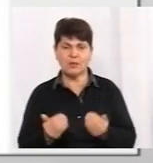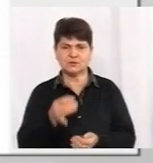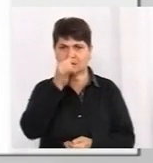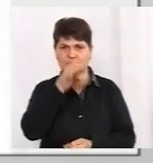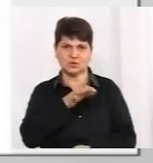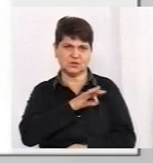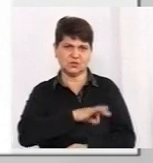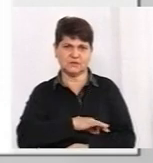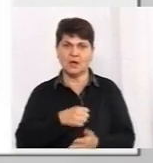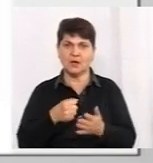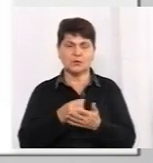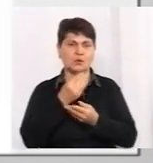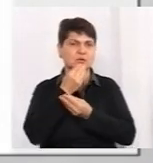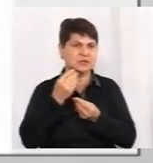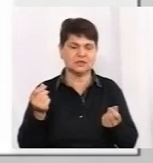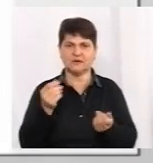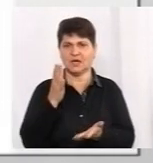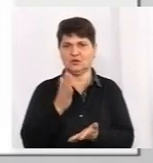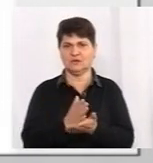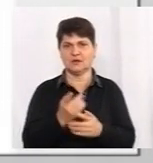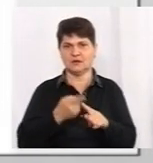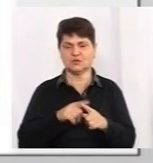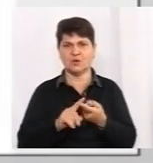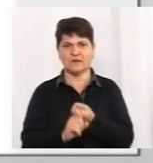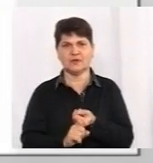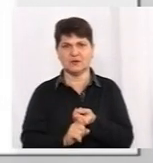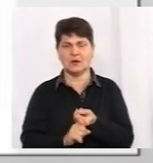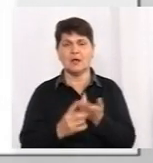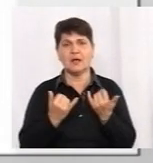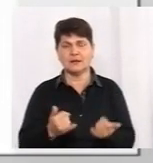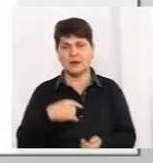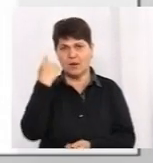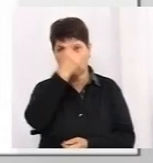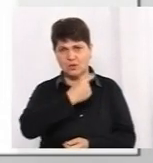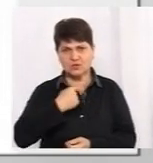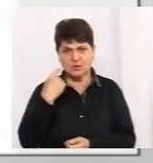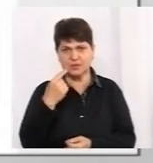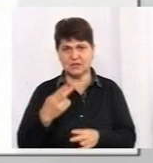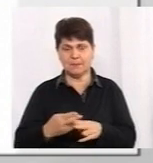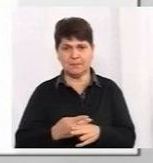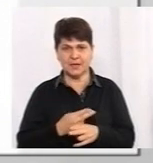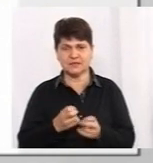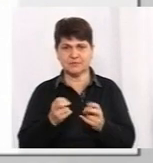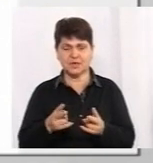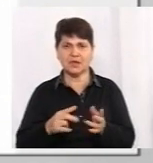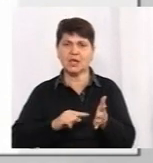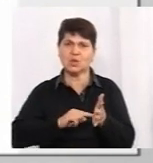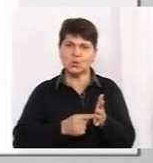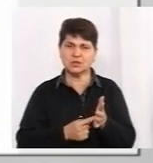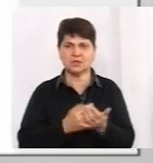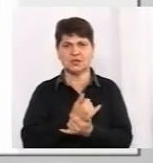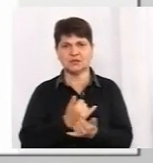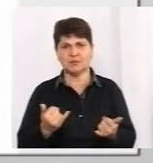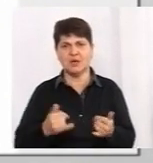застосовувати до зникнення існування цього вірусу. Однак для особистої мікробіологічної безпеки доцільно забезпечення